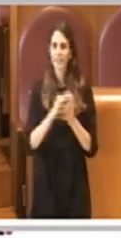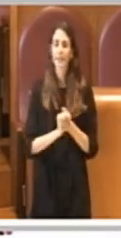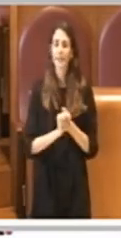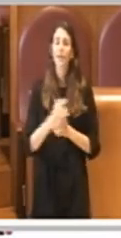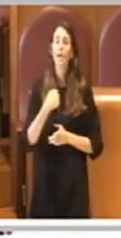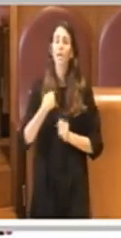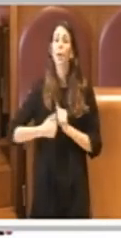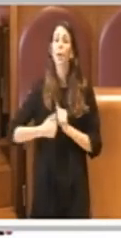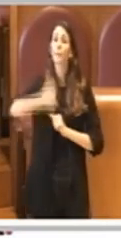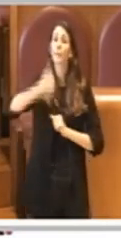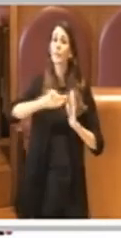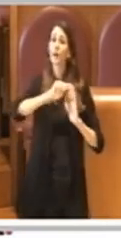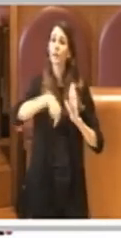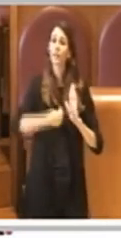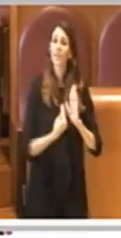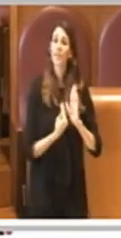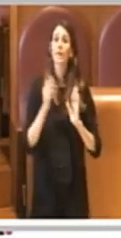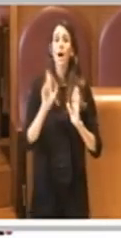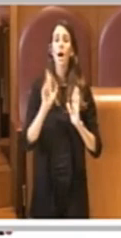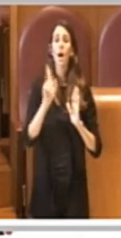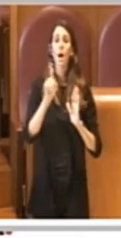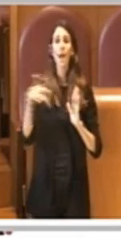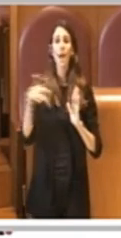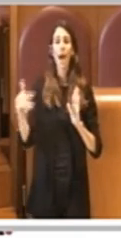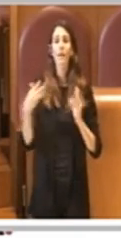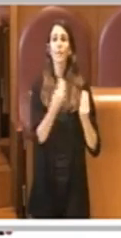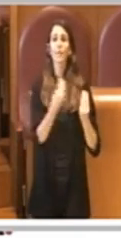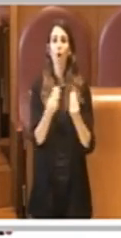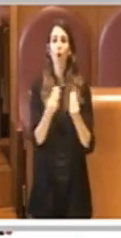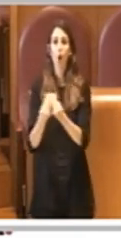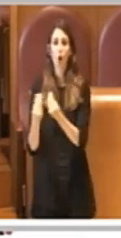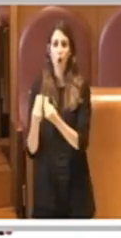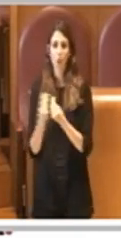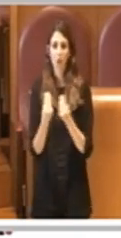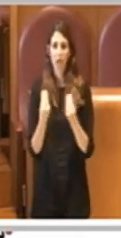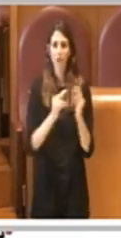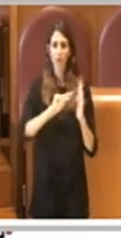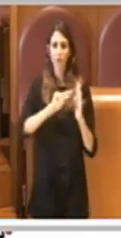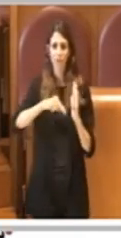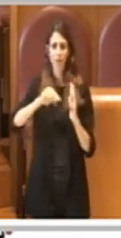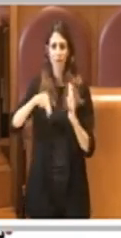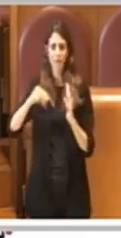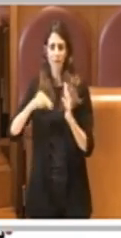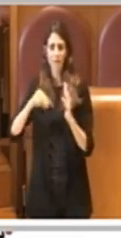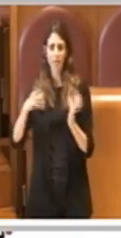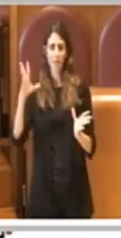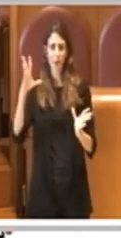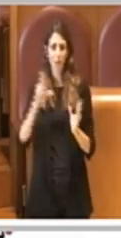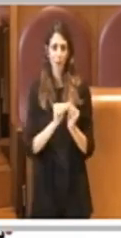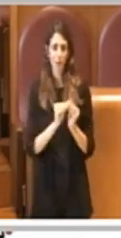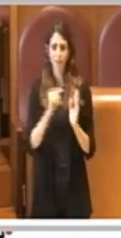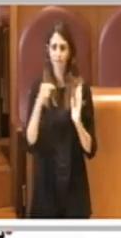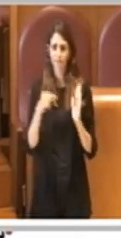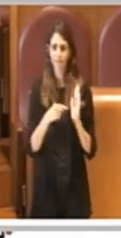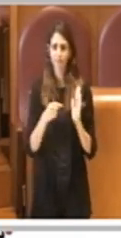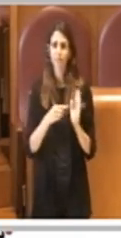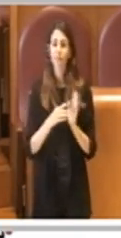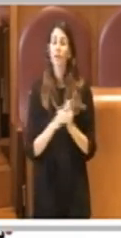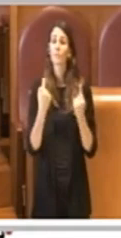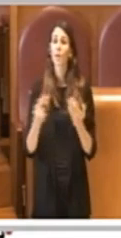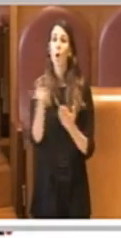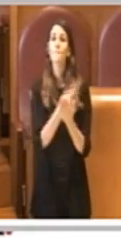firmataria, ma anche degli altri colleghi che stanno controfirmando. Si tratta appunto del progetto